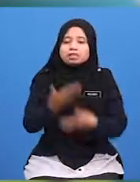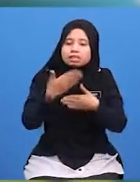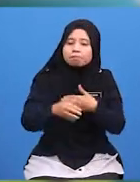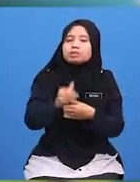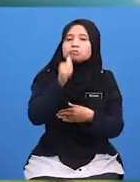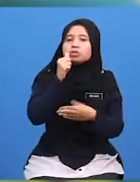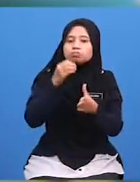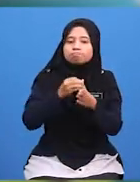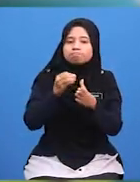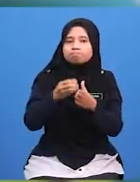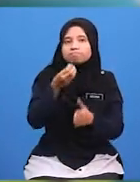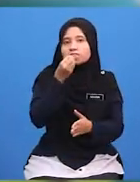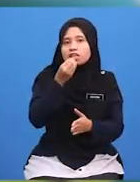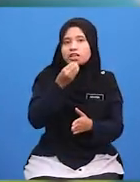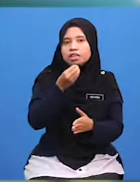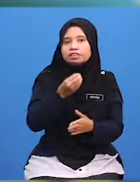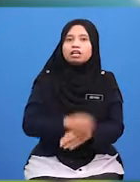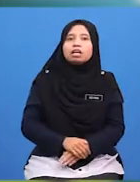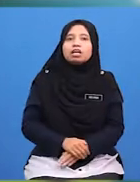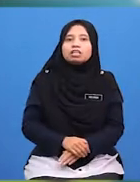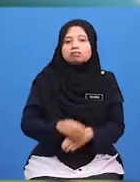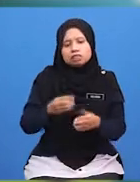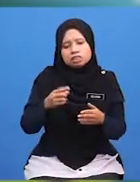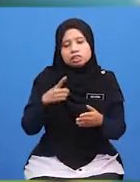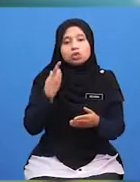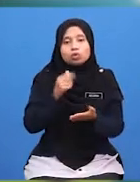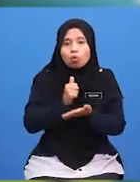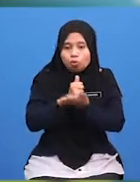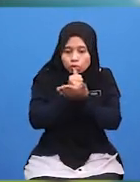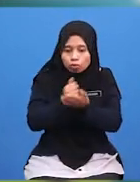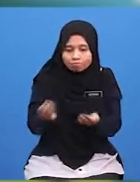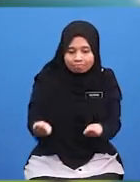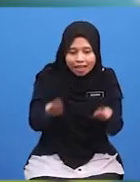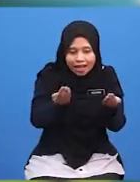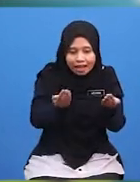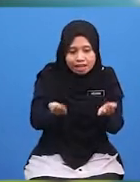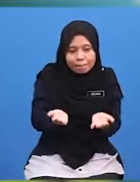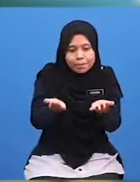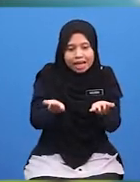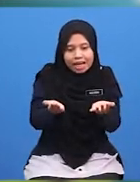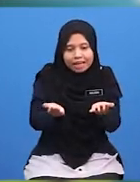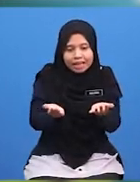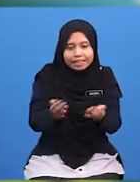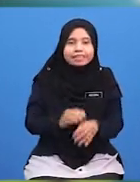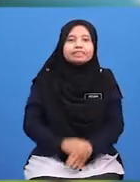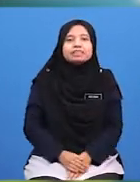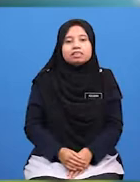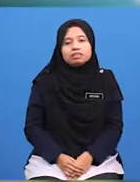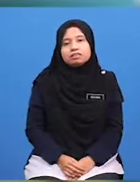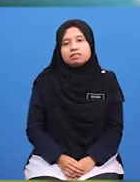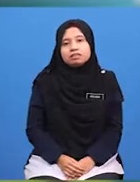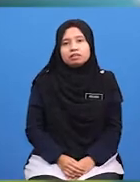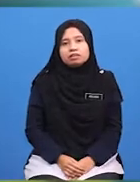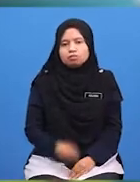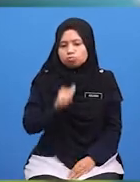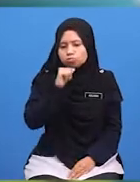Minum Atau Makan Sebaiknya Kita Bantulah Untuk Mengangkat Pinggan Mangkuk Ketempat Yang Sepatutnya